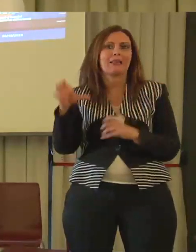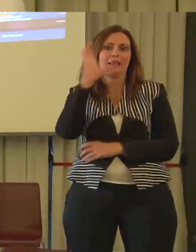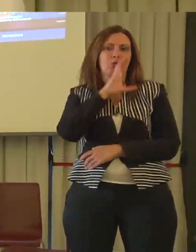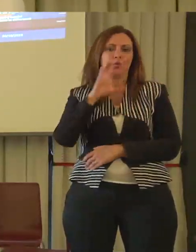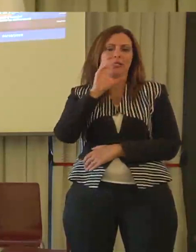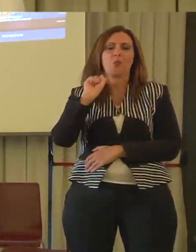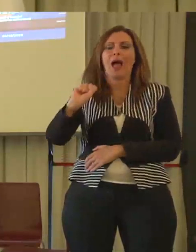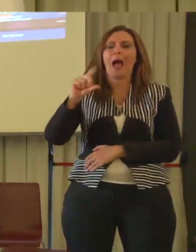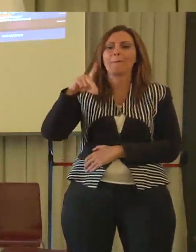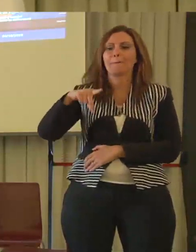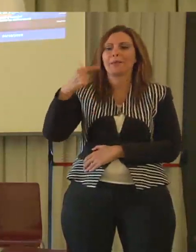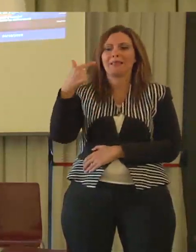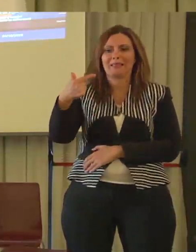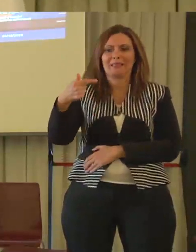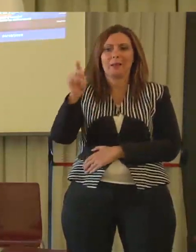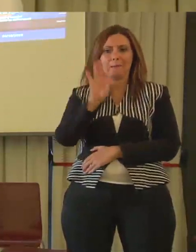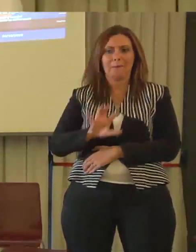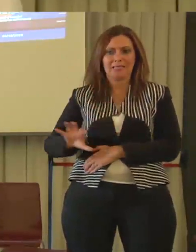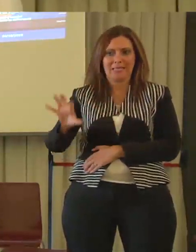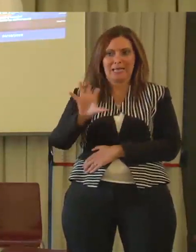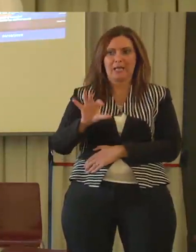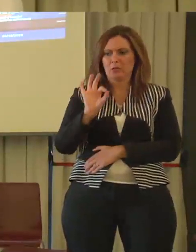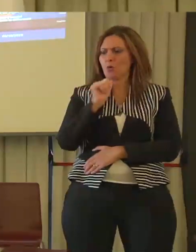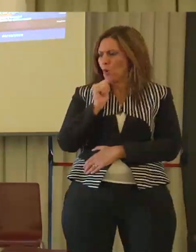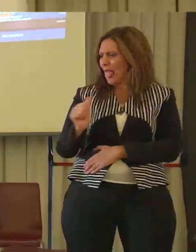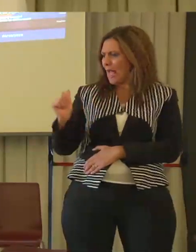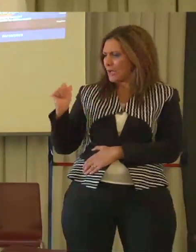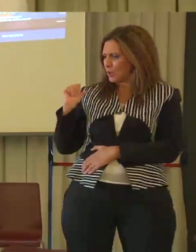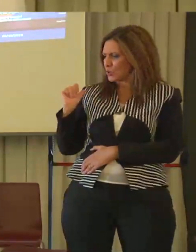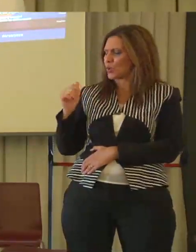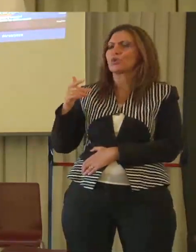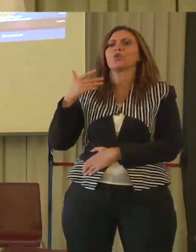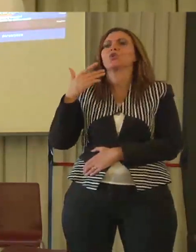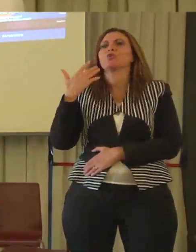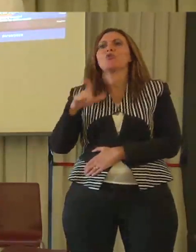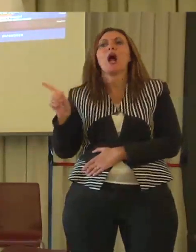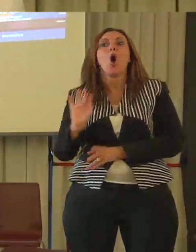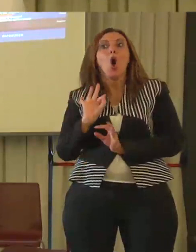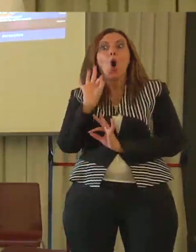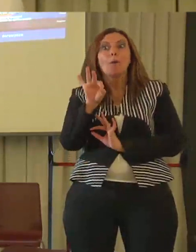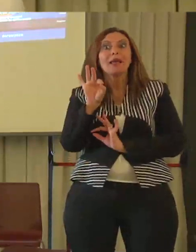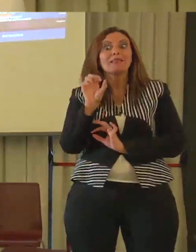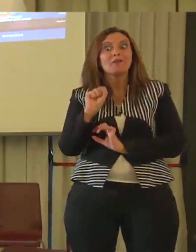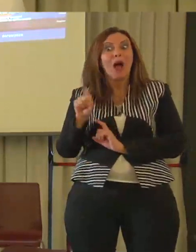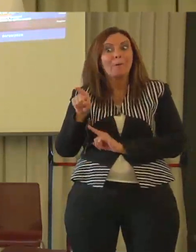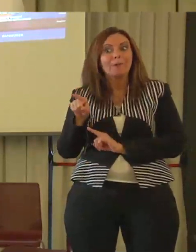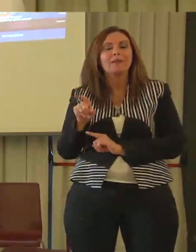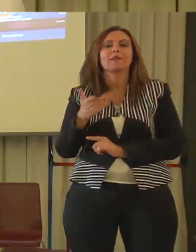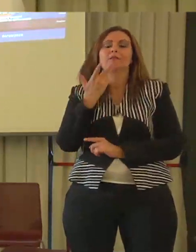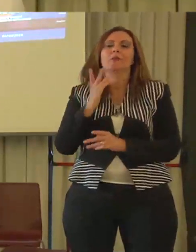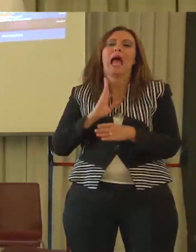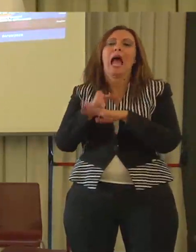turismo, l'APT di Basilicata, che quell'anno, quindi l'anno scorso, aveva proprio tra gli obiettivi quello del turismo